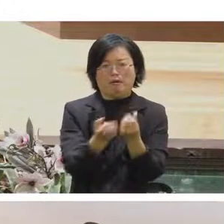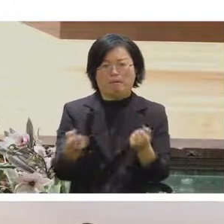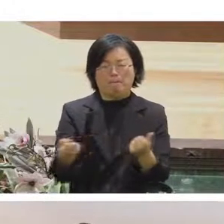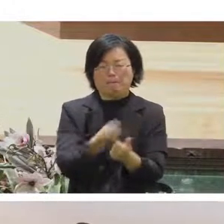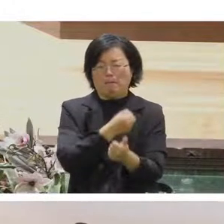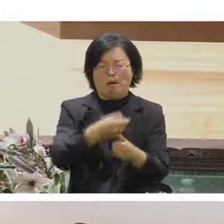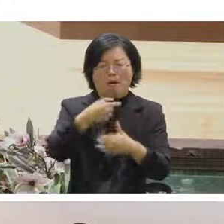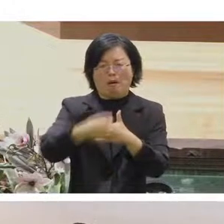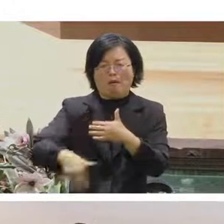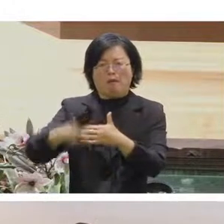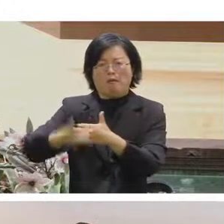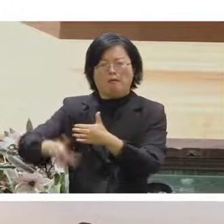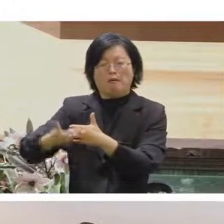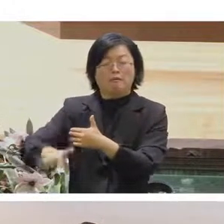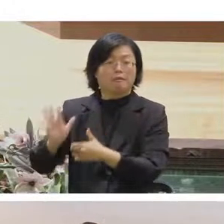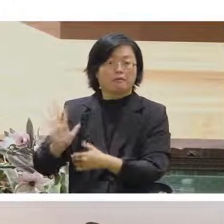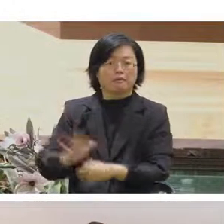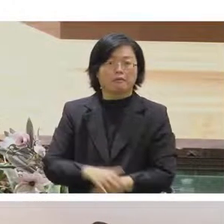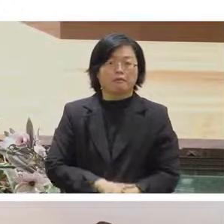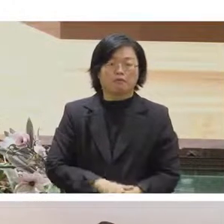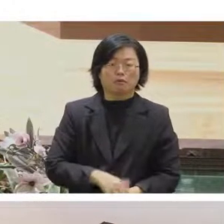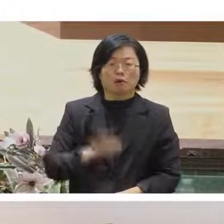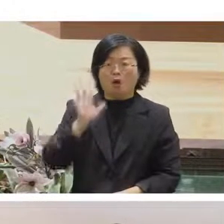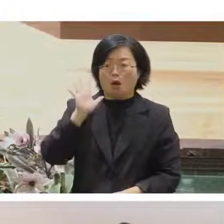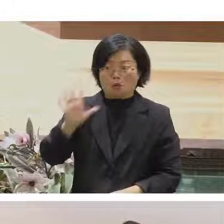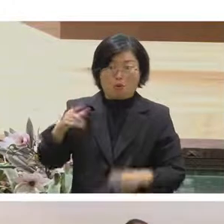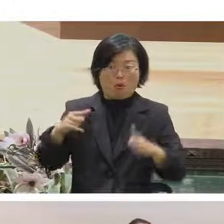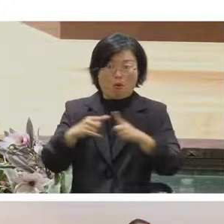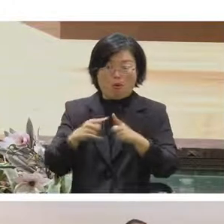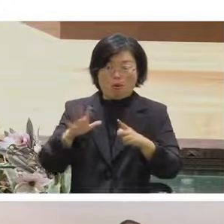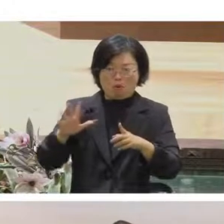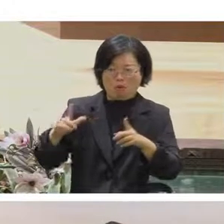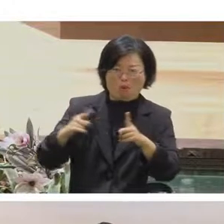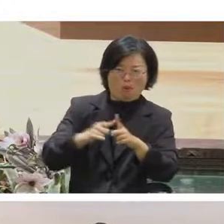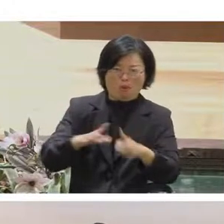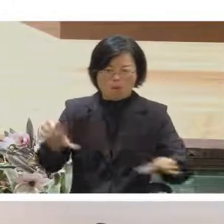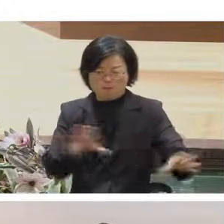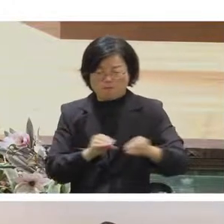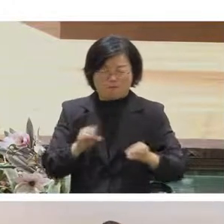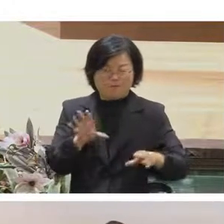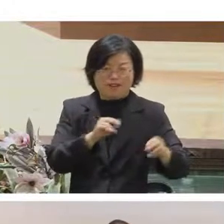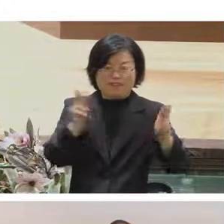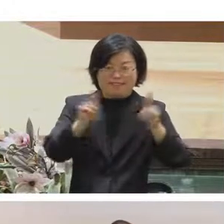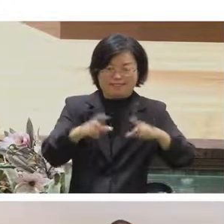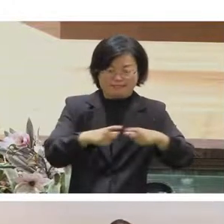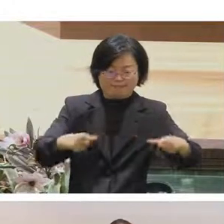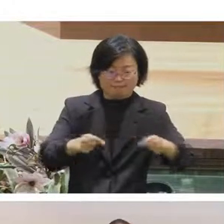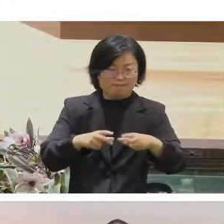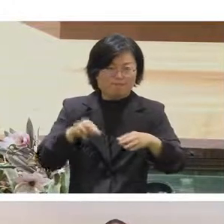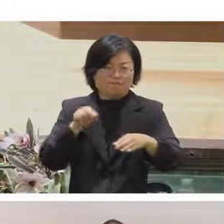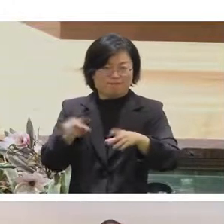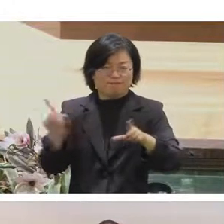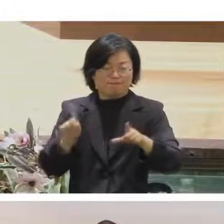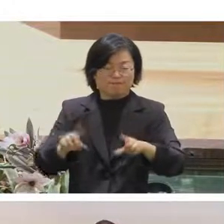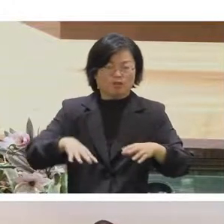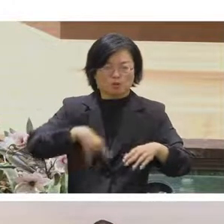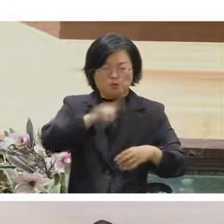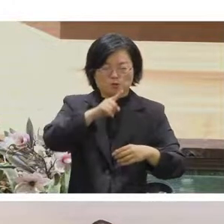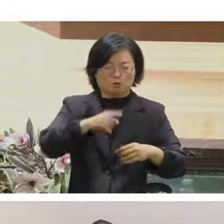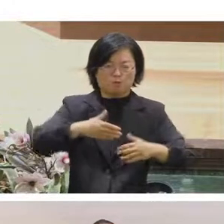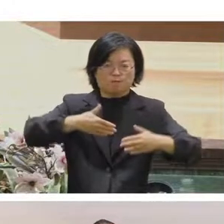所以有一群人他們蒐集了一堆行動電源去做直播這樣一路走過去這樣子所以有做直播的那一側進攻方